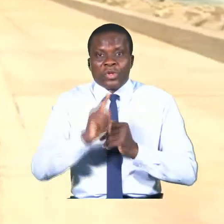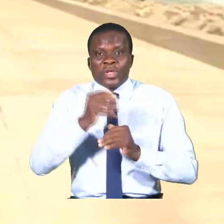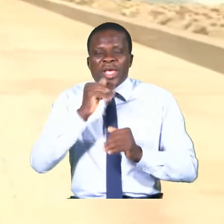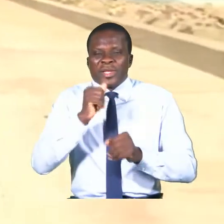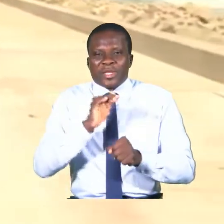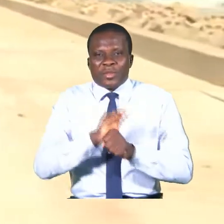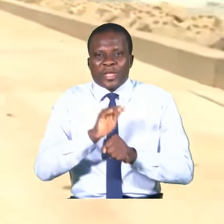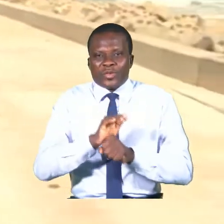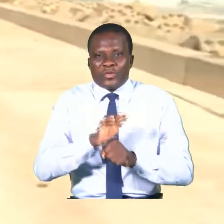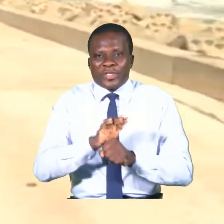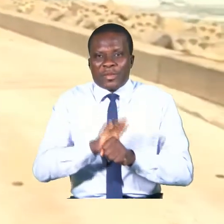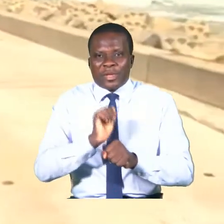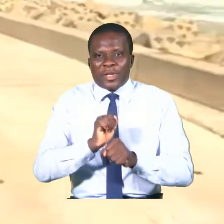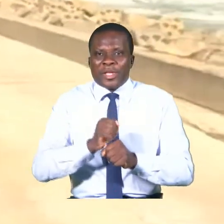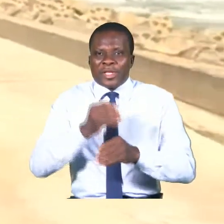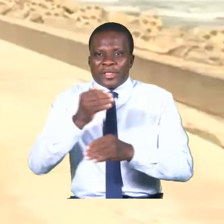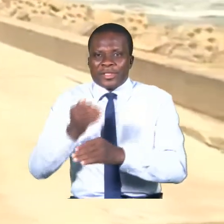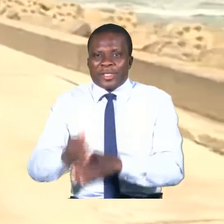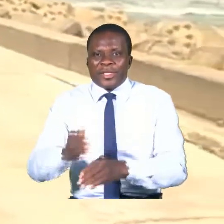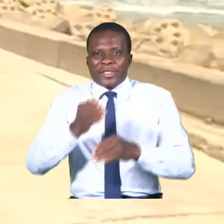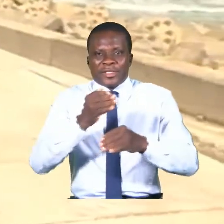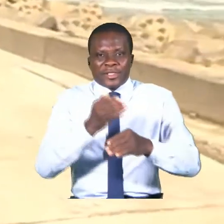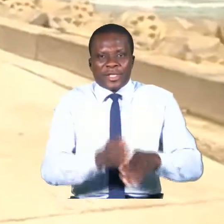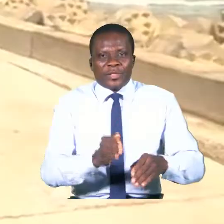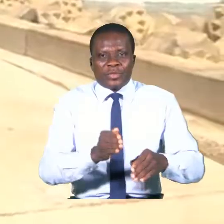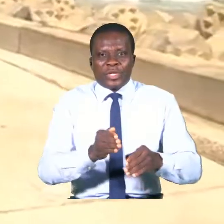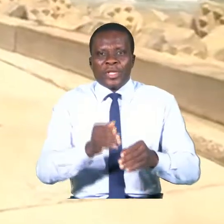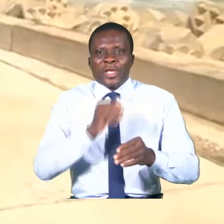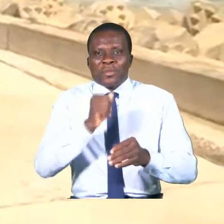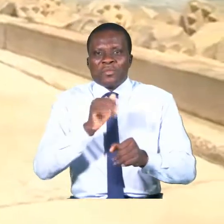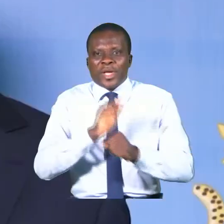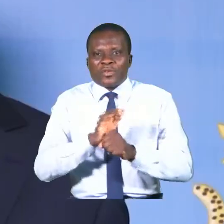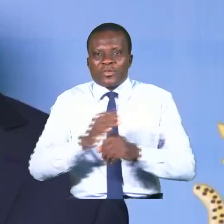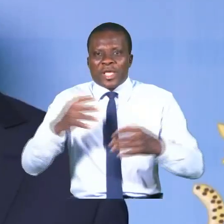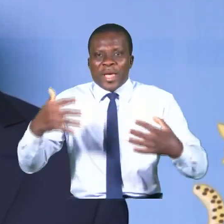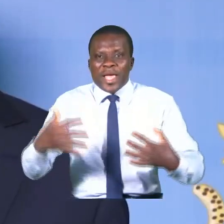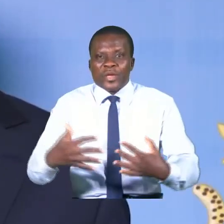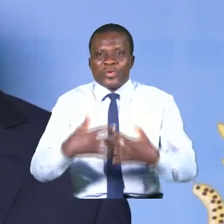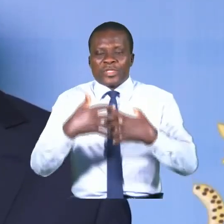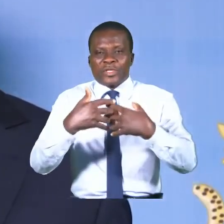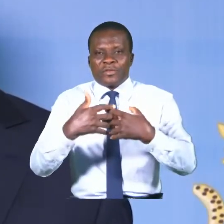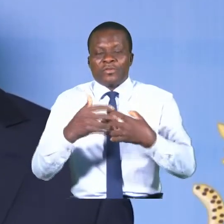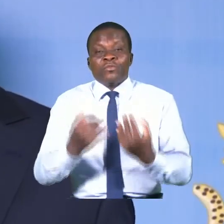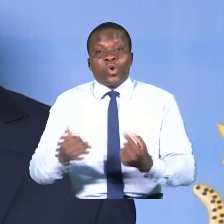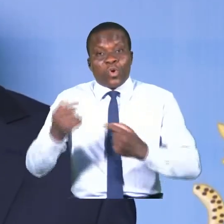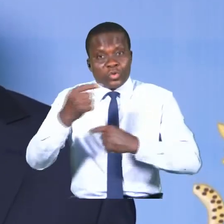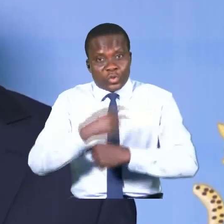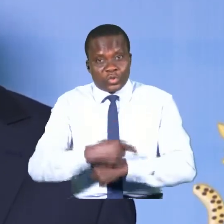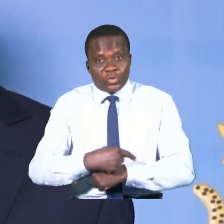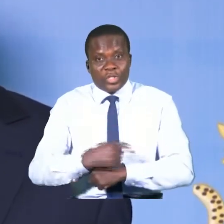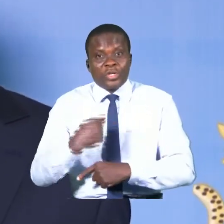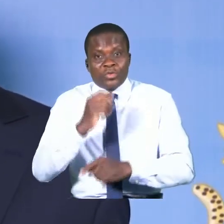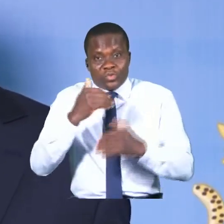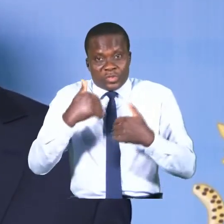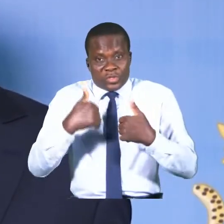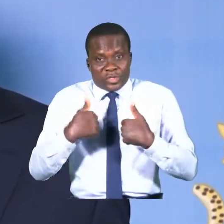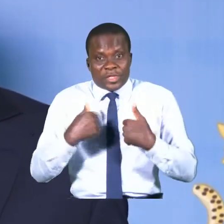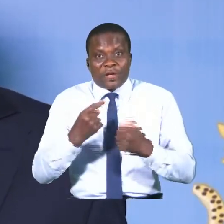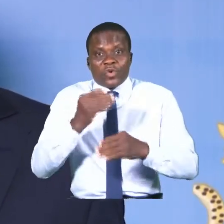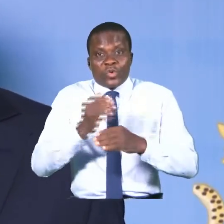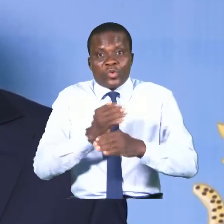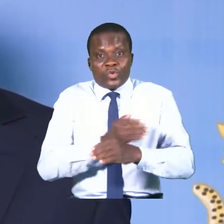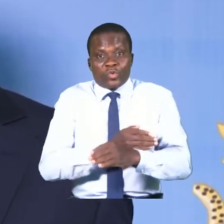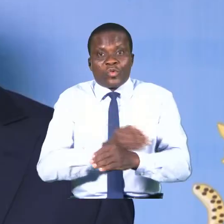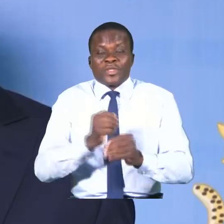suffisamment distribuée, donc pas suffisamment inclusive. Aujourd'hui, nous avons une croissance